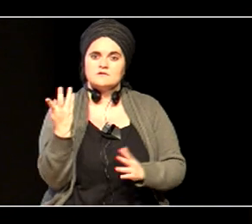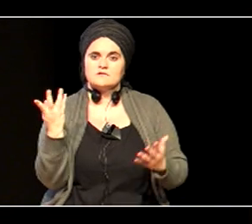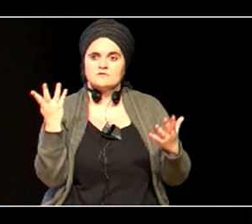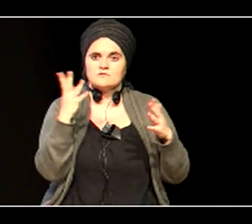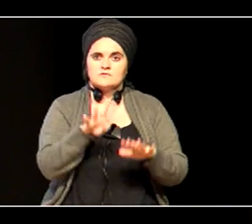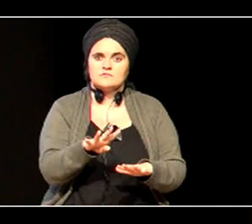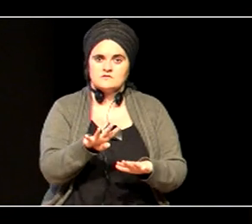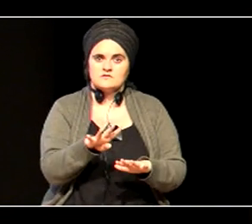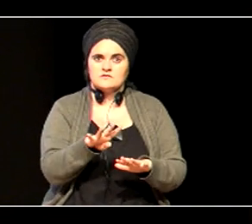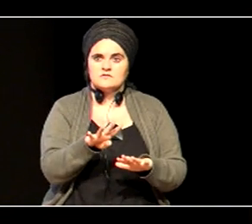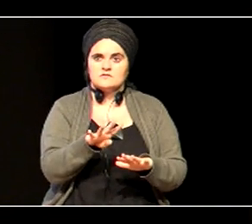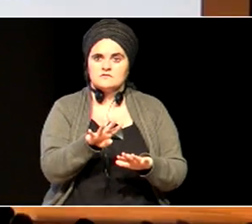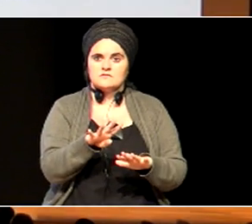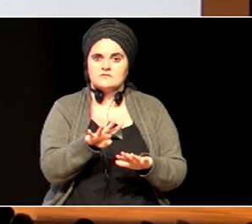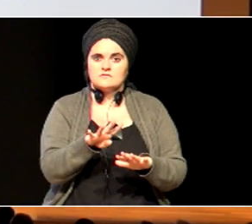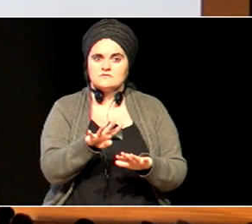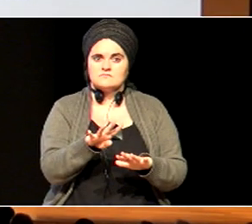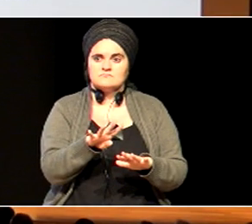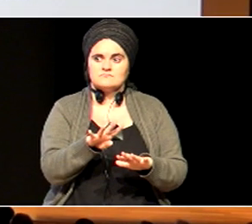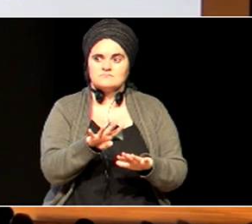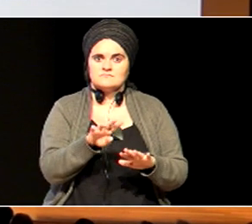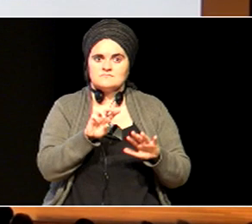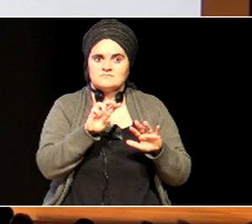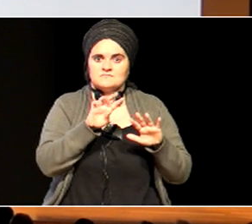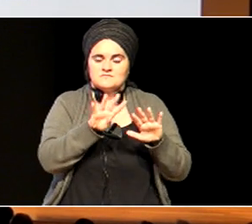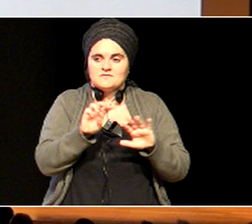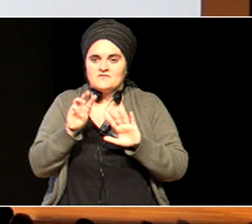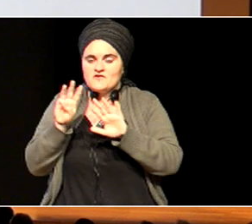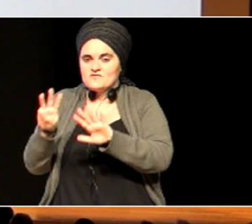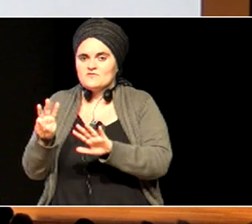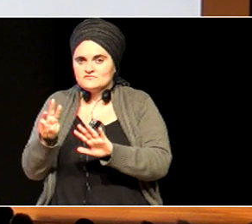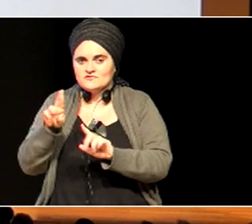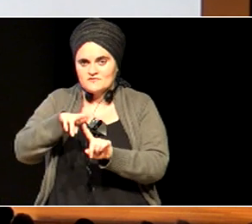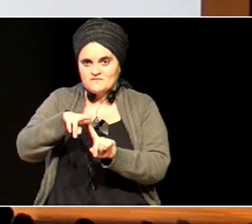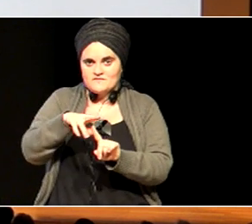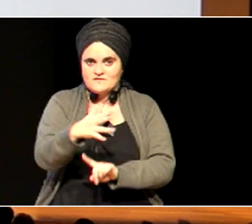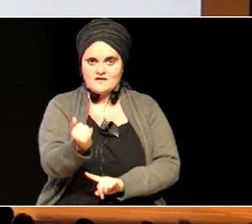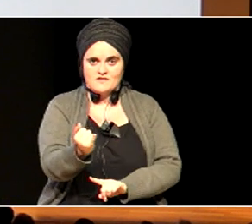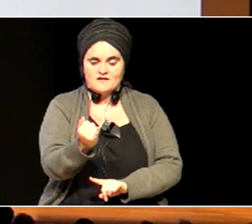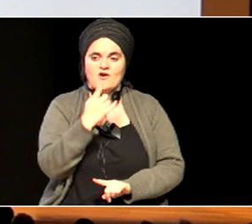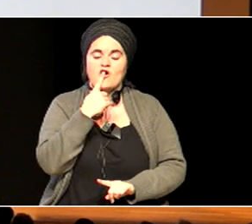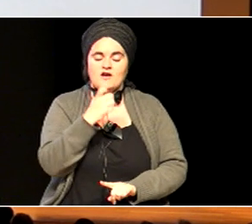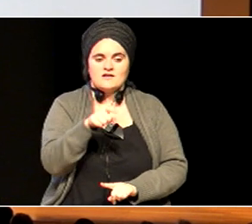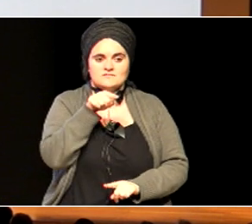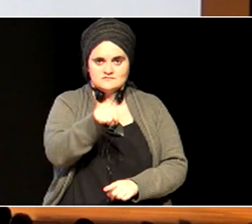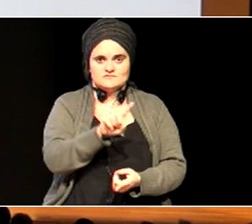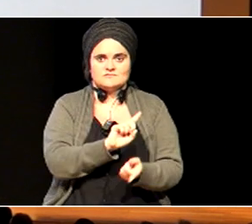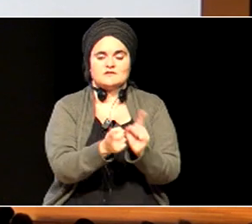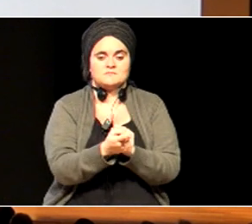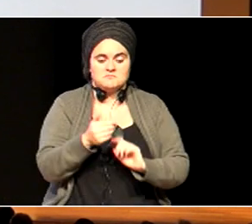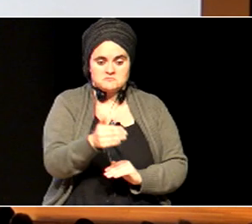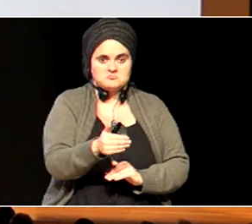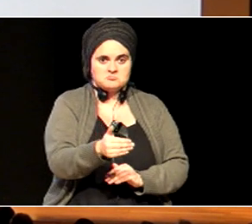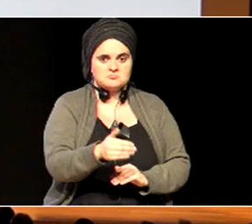mazortziko, referentzia, hor, gaudela, negiten, ez, pero dugu, amaitzea, alik eta nasterren, ba, marko normatibo bat